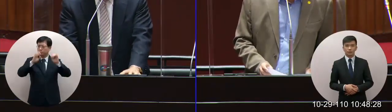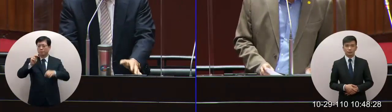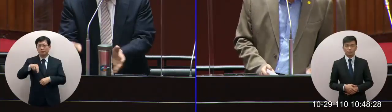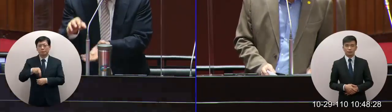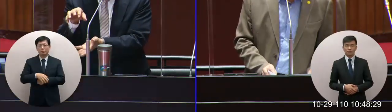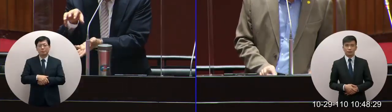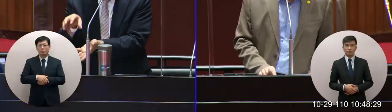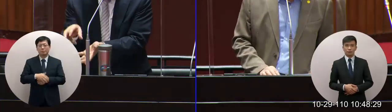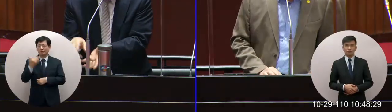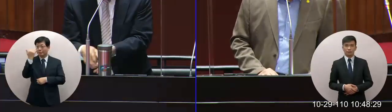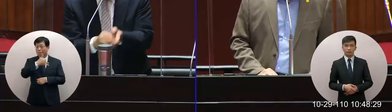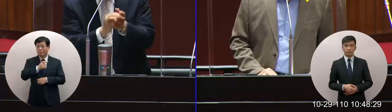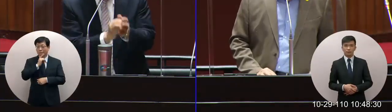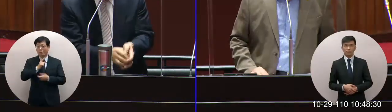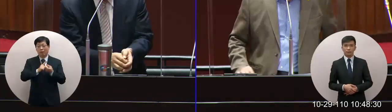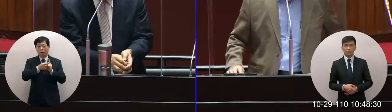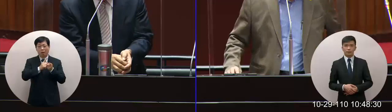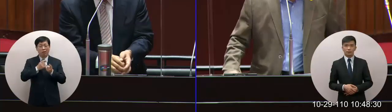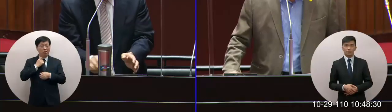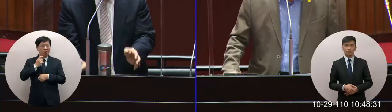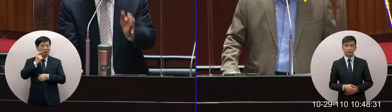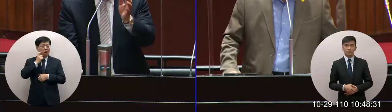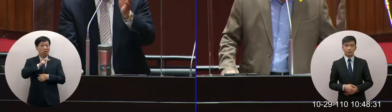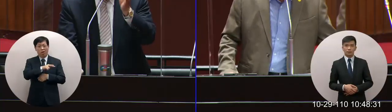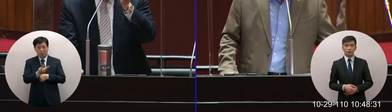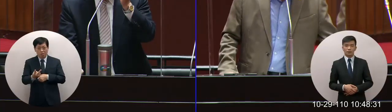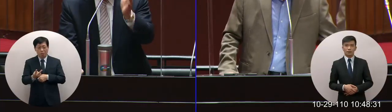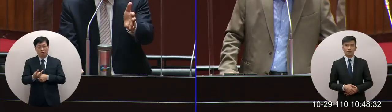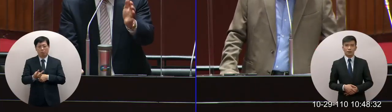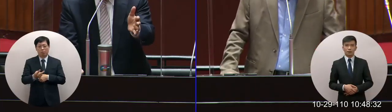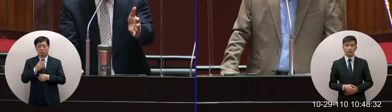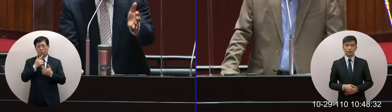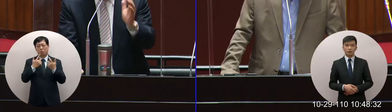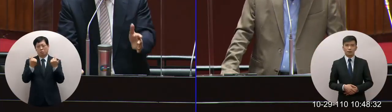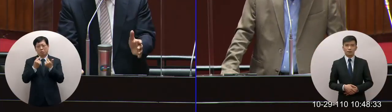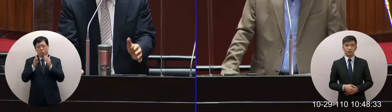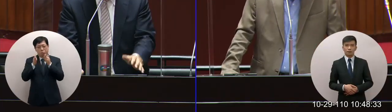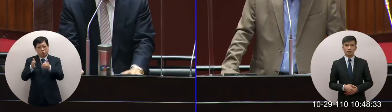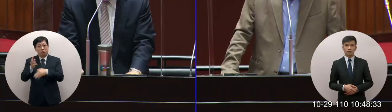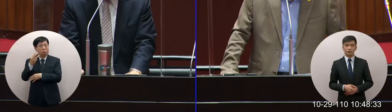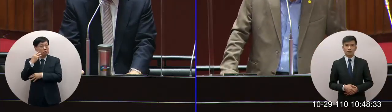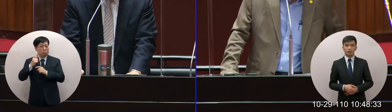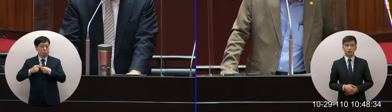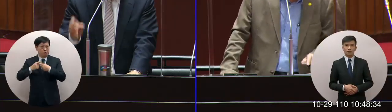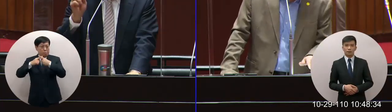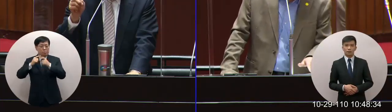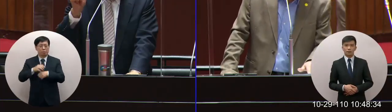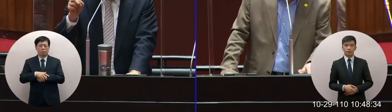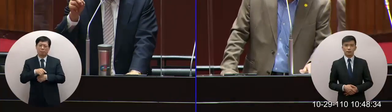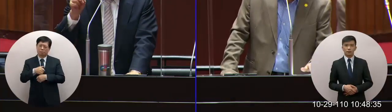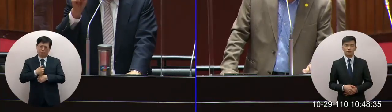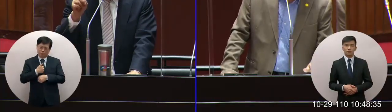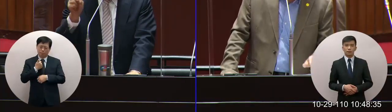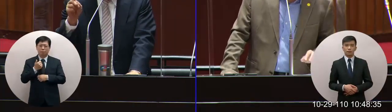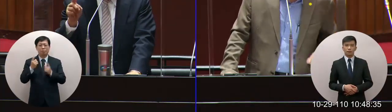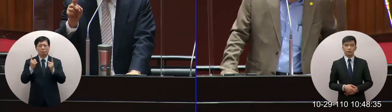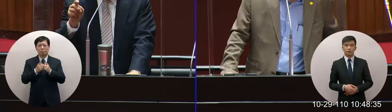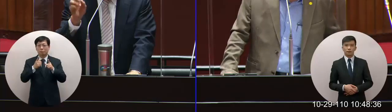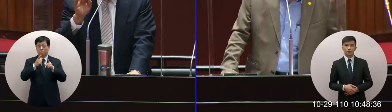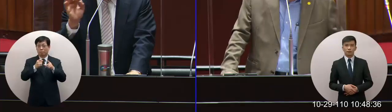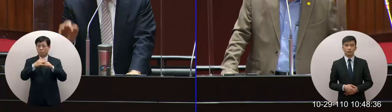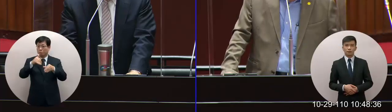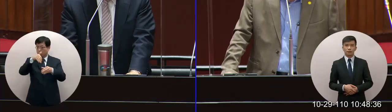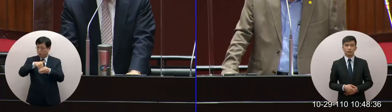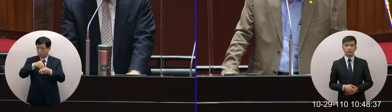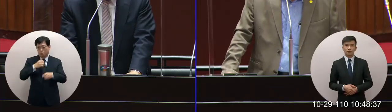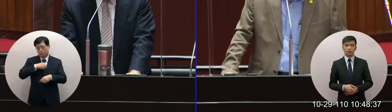揮可是他把它扭轉成為對政治的鬥爭其實這是對公投